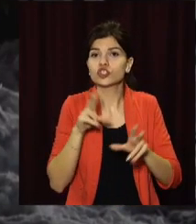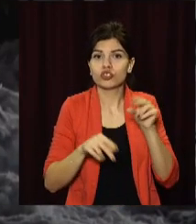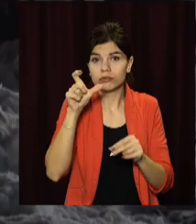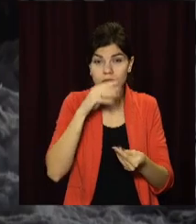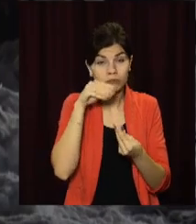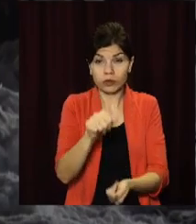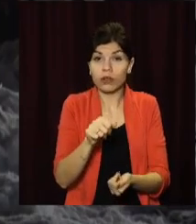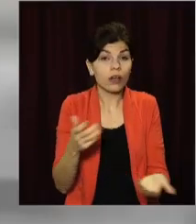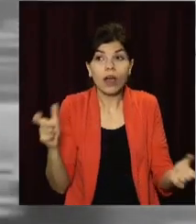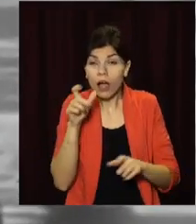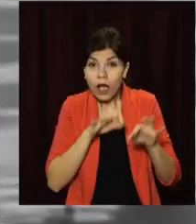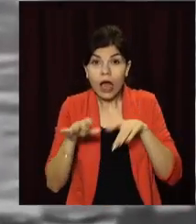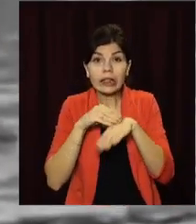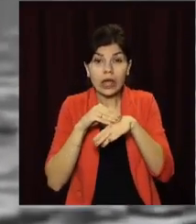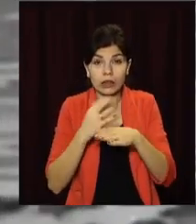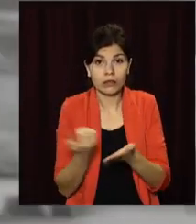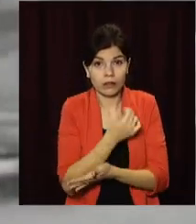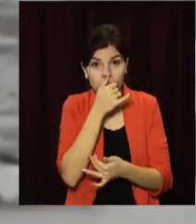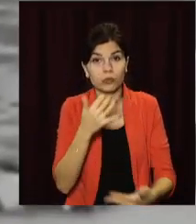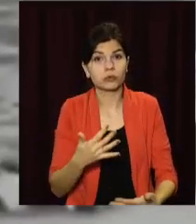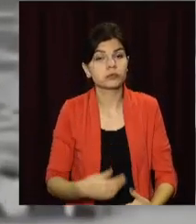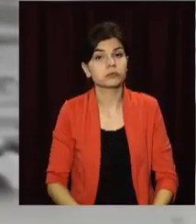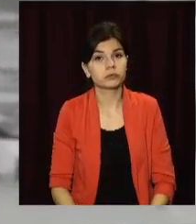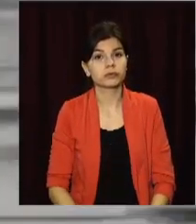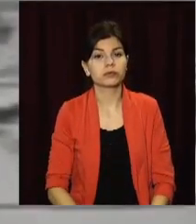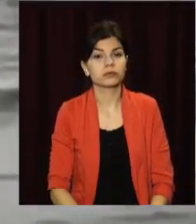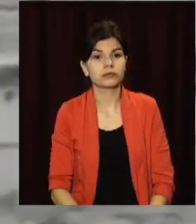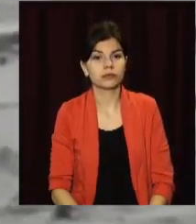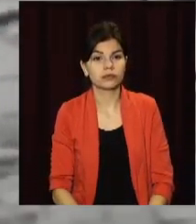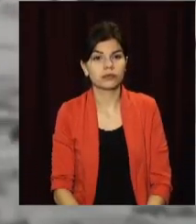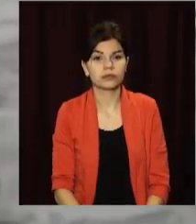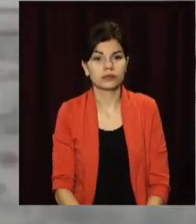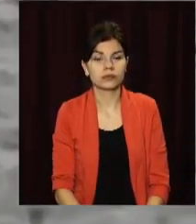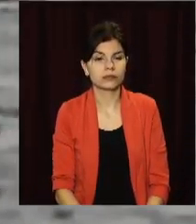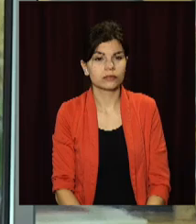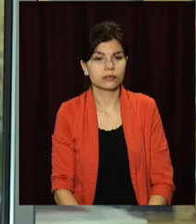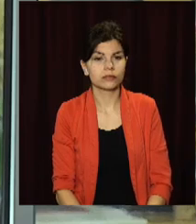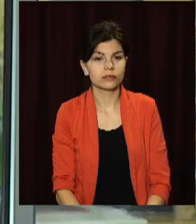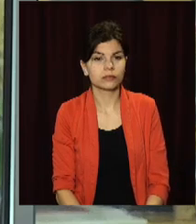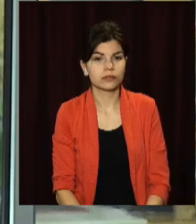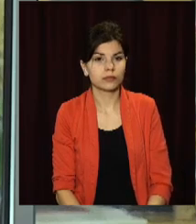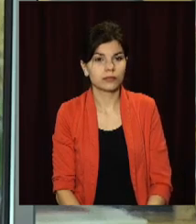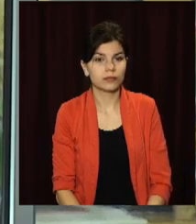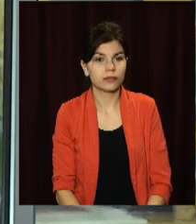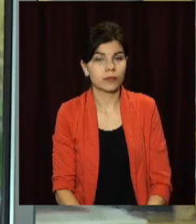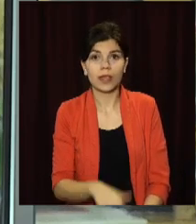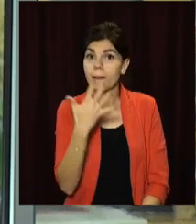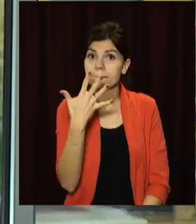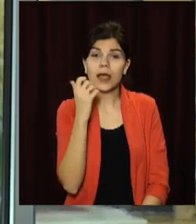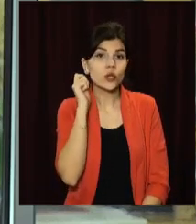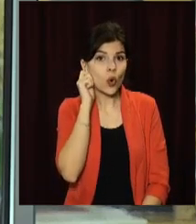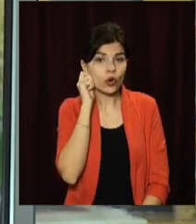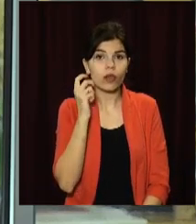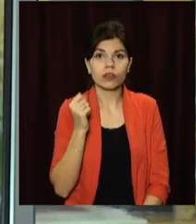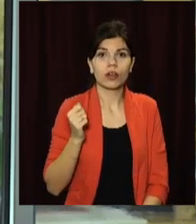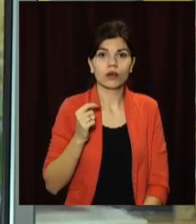зниклими. Без звісти. Руслана Козиряцька, Денис Крикус, ОПЕН-ЮЗ, телеканал «Відкритий». П'ять років на